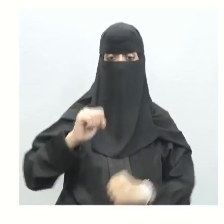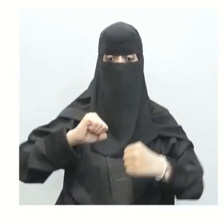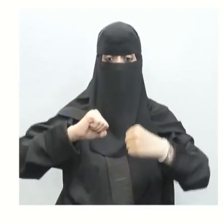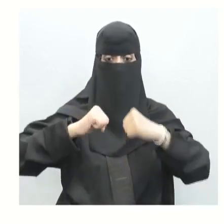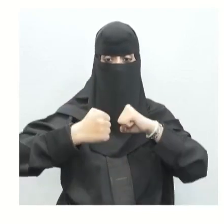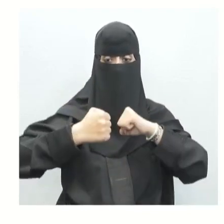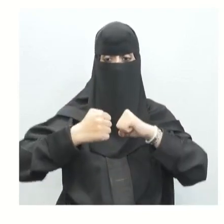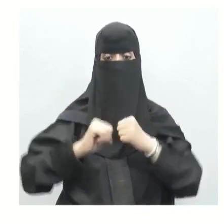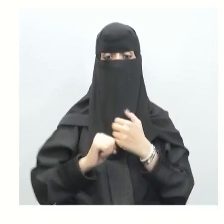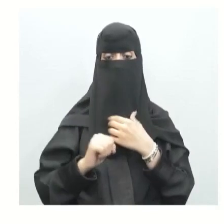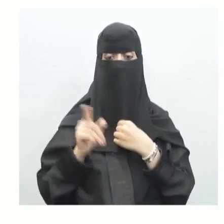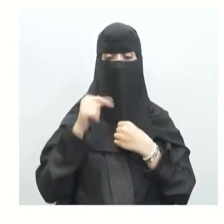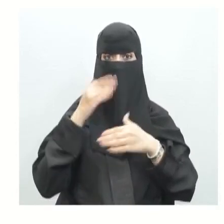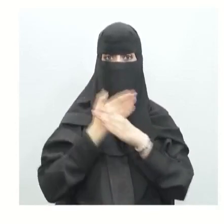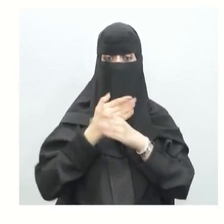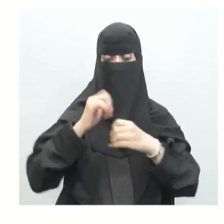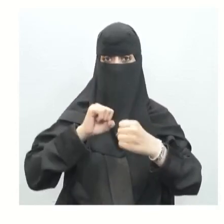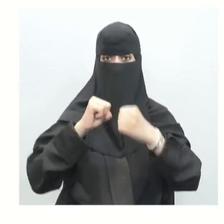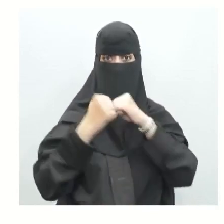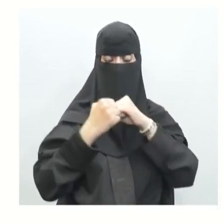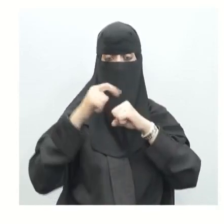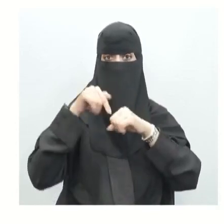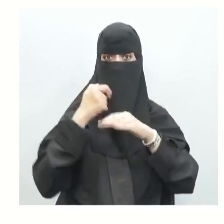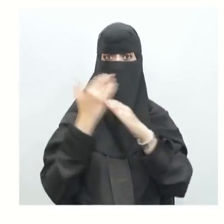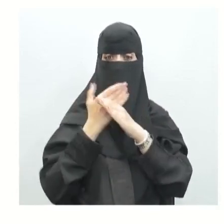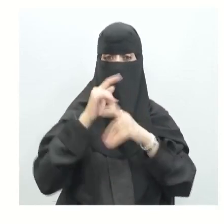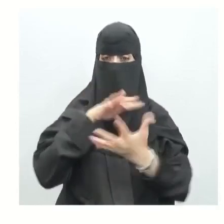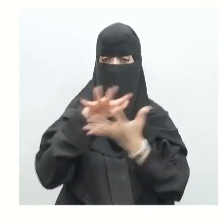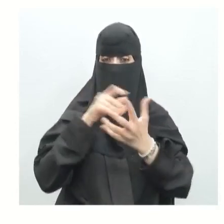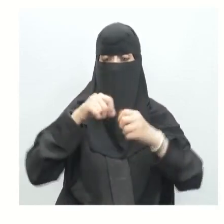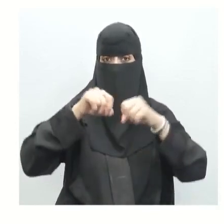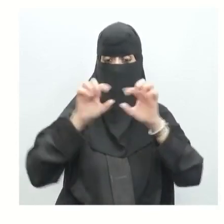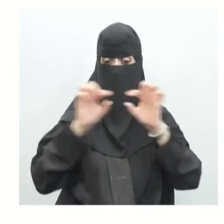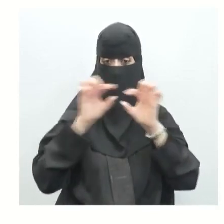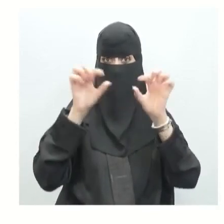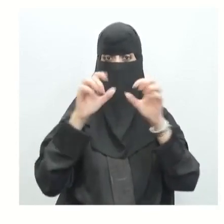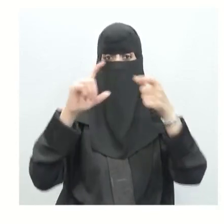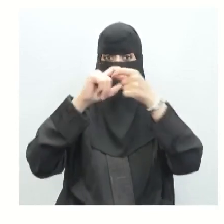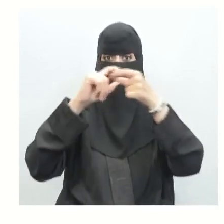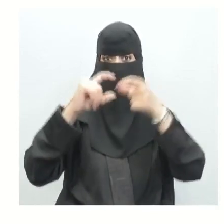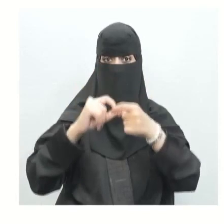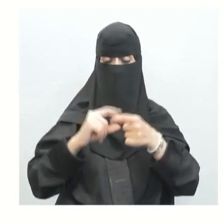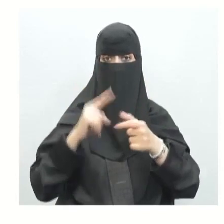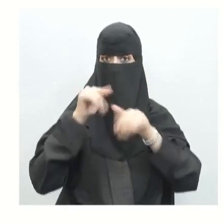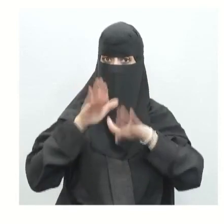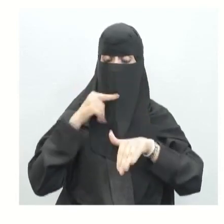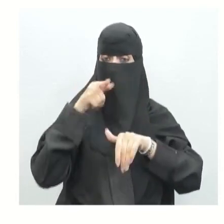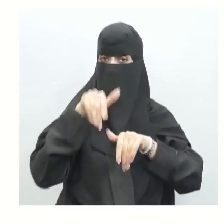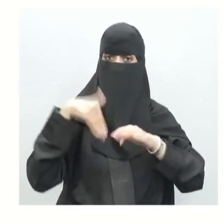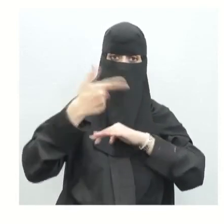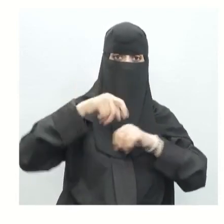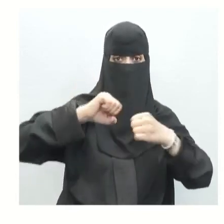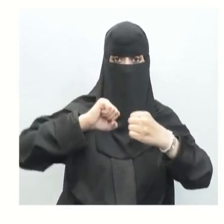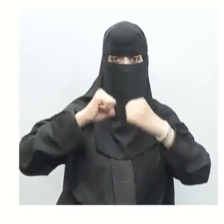يسبب التواء المفصل ضررا أو تلفا للأربطة التي تربط المفاصل معا ويحدث هذا الأمر عندما